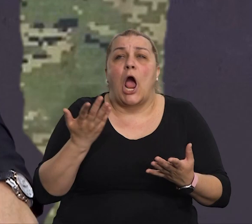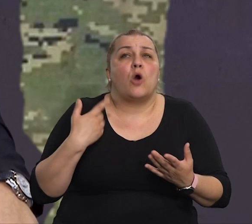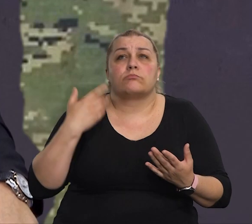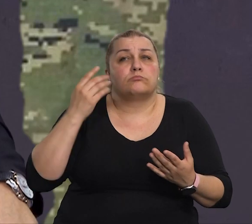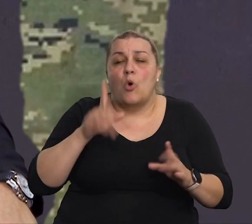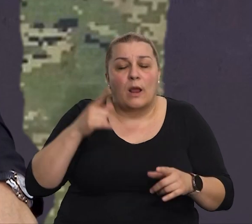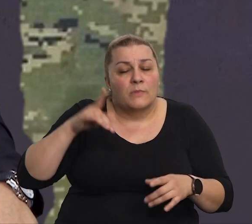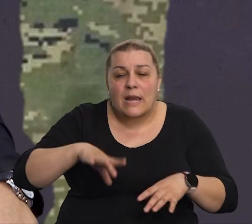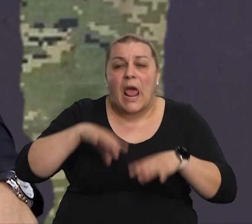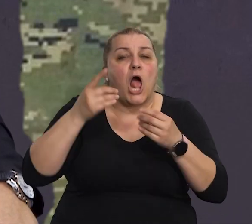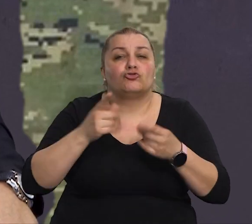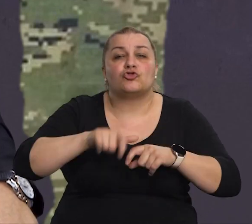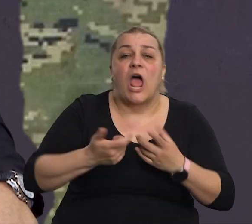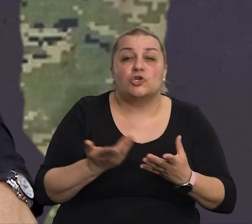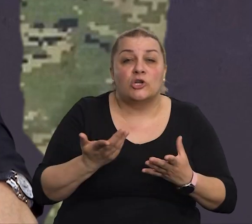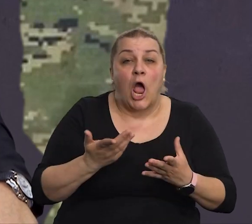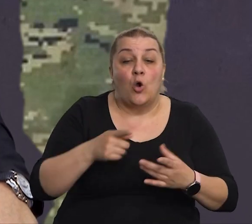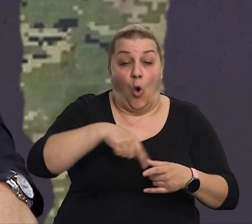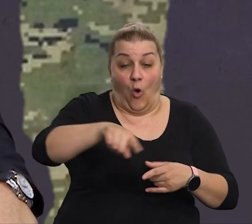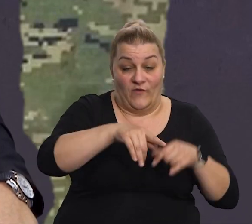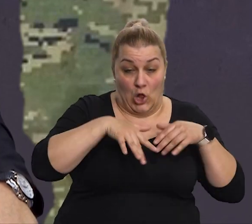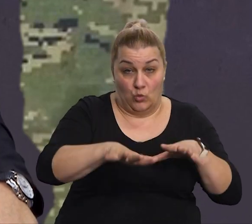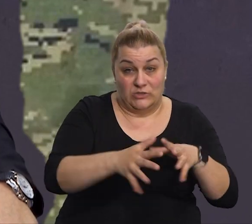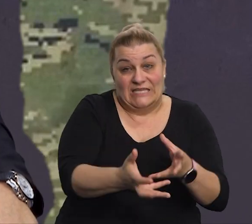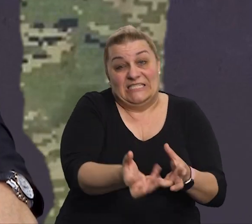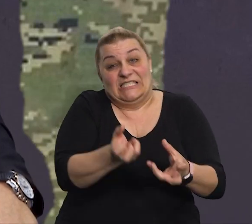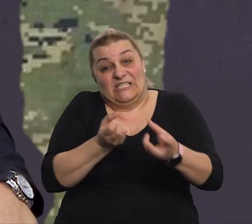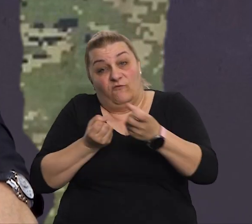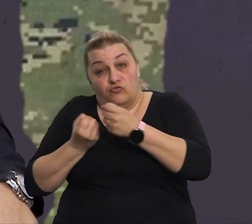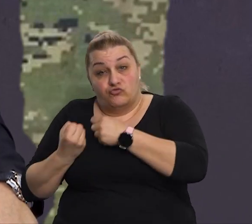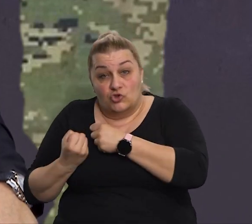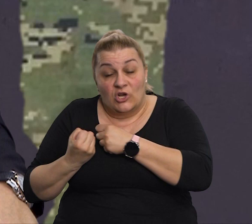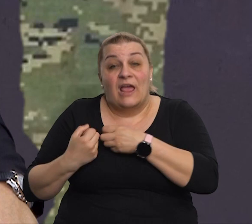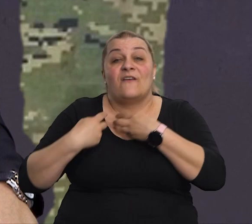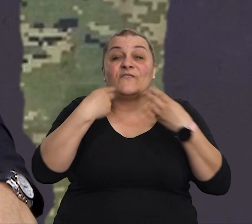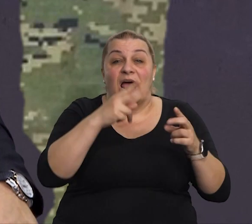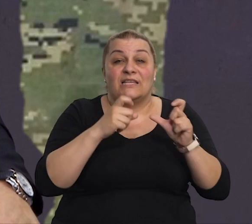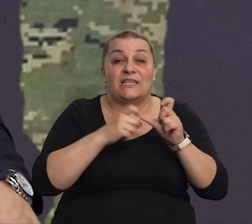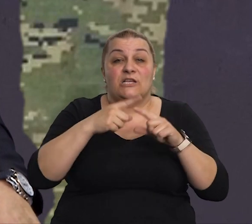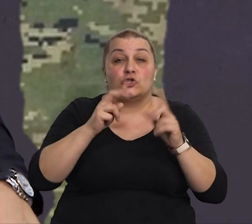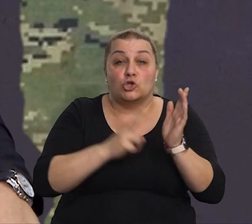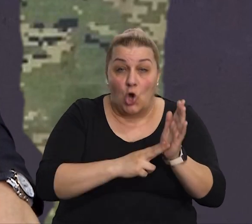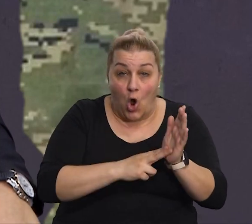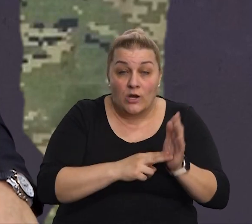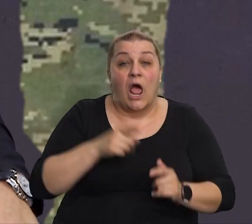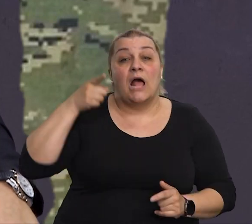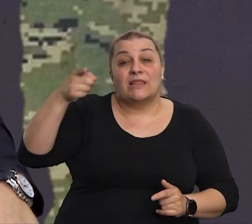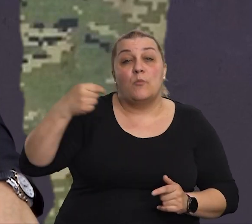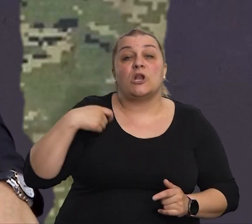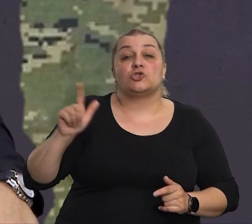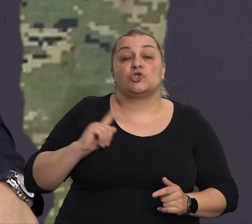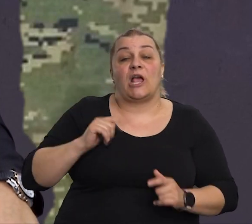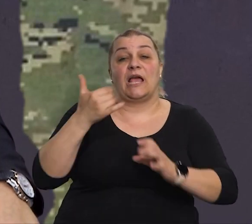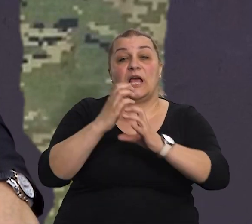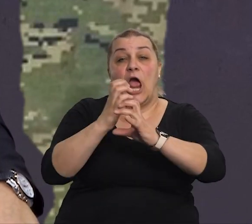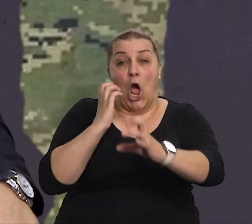ljude, bratiti nazad ljude u Ston, da će naš čekati sa autobusi, da će